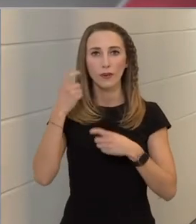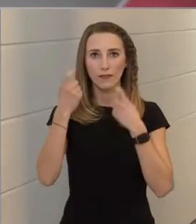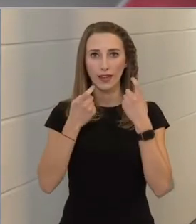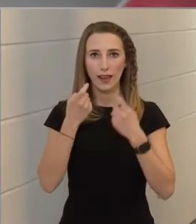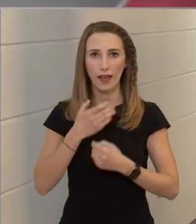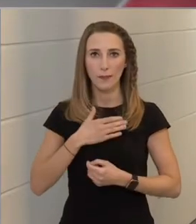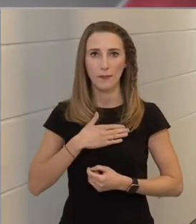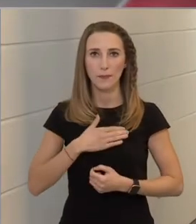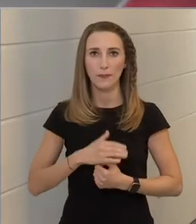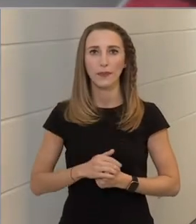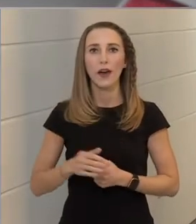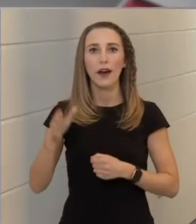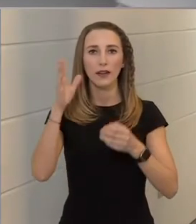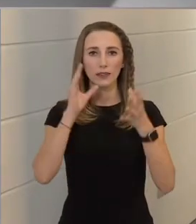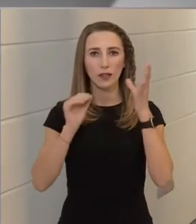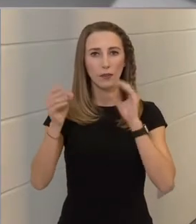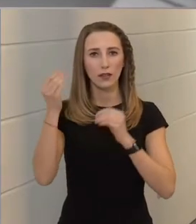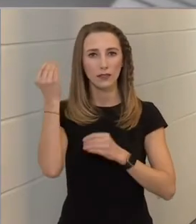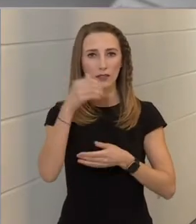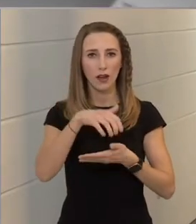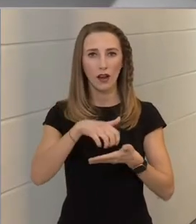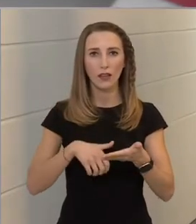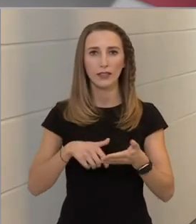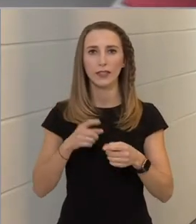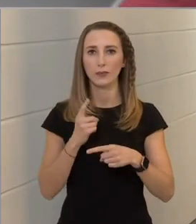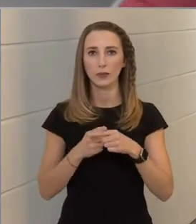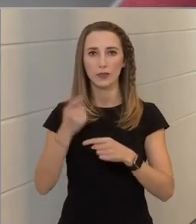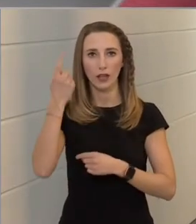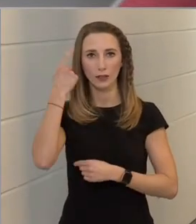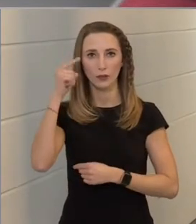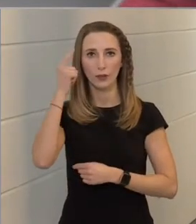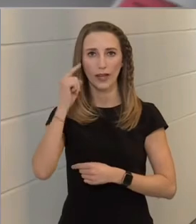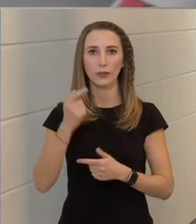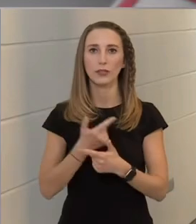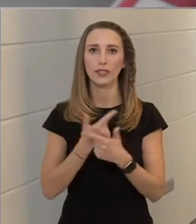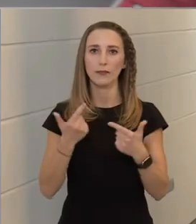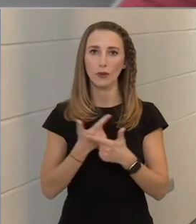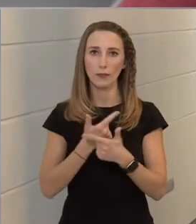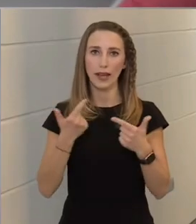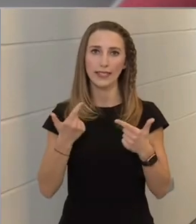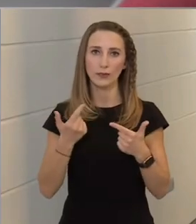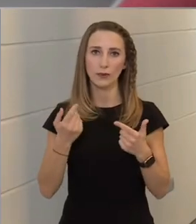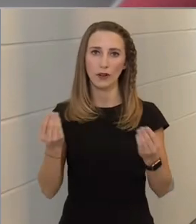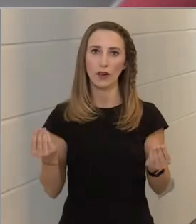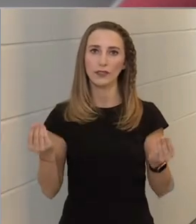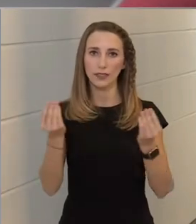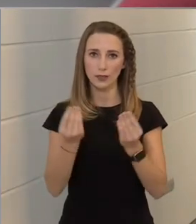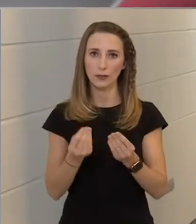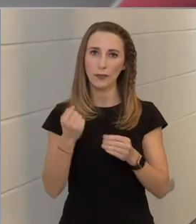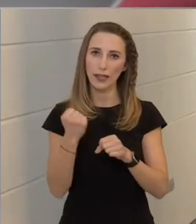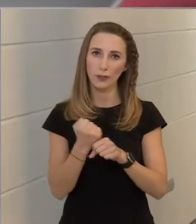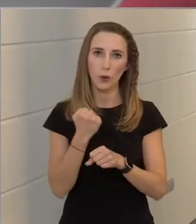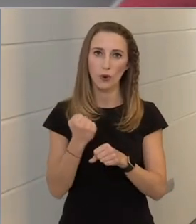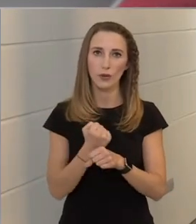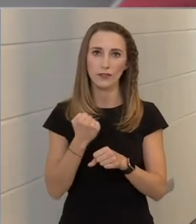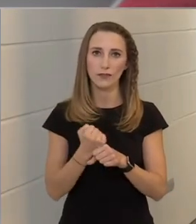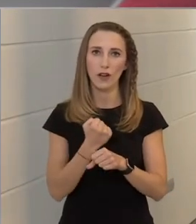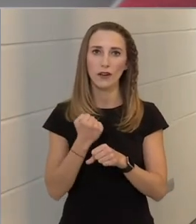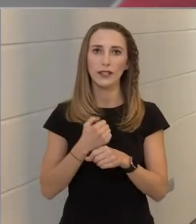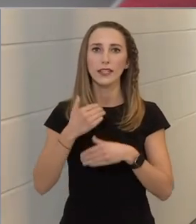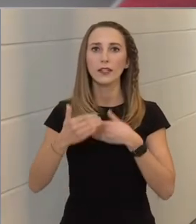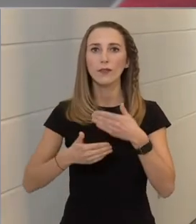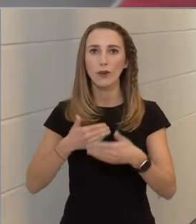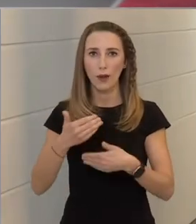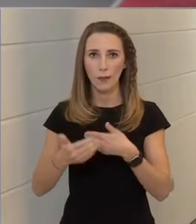a tapasztalati, illetve a tudományos információkat is bedolgozva és